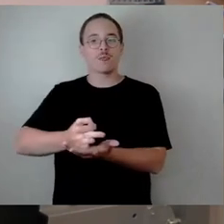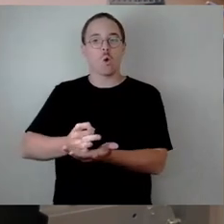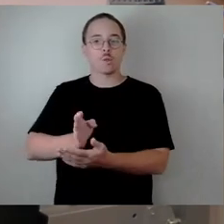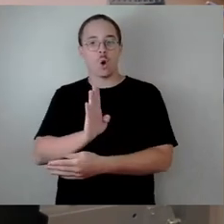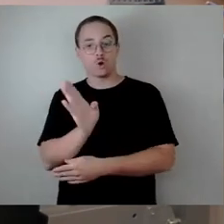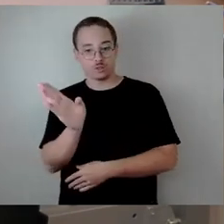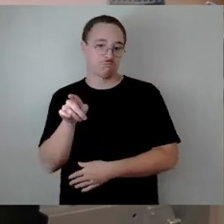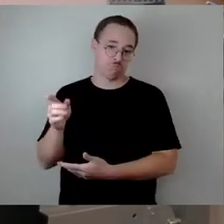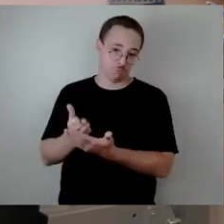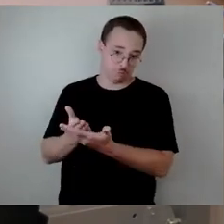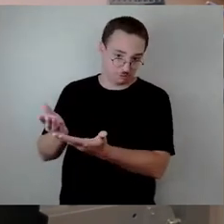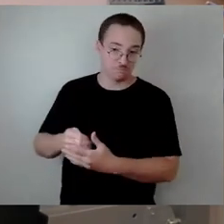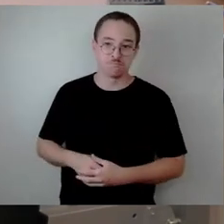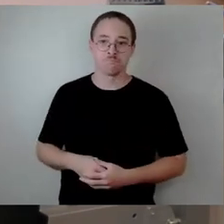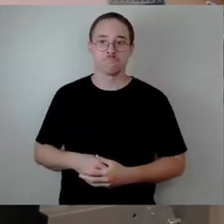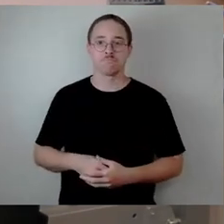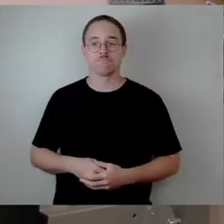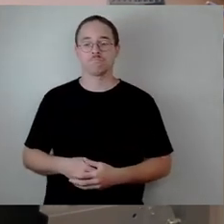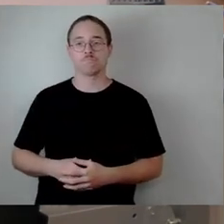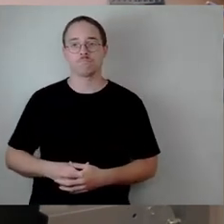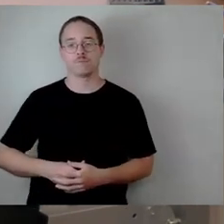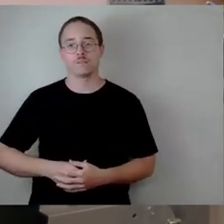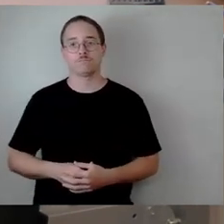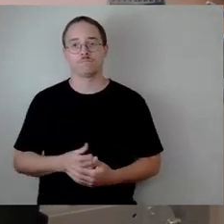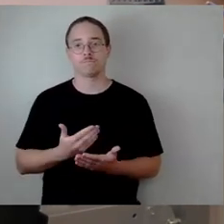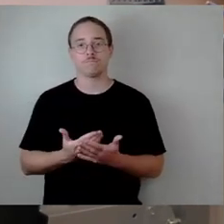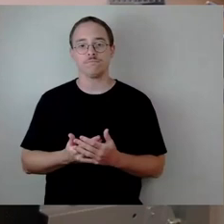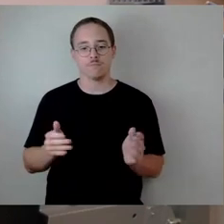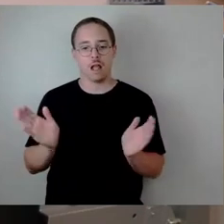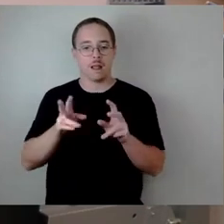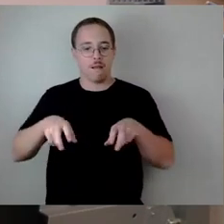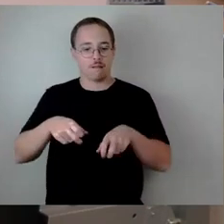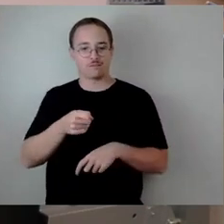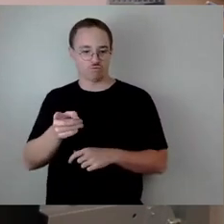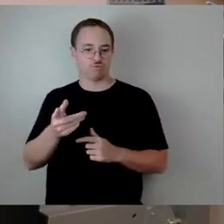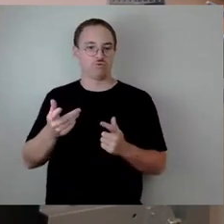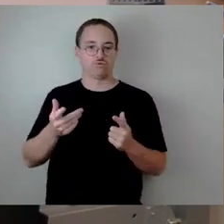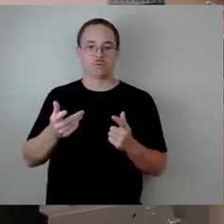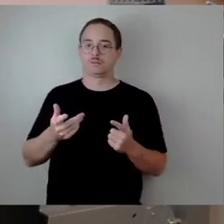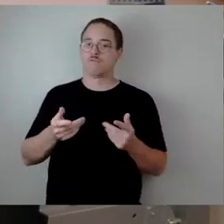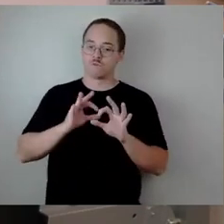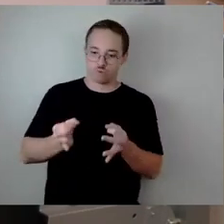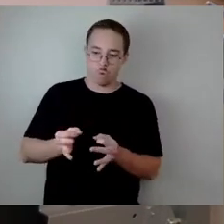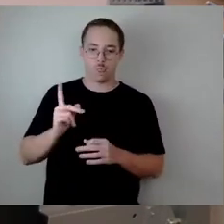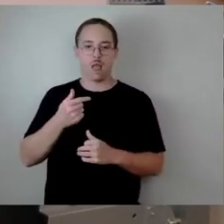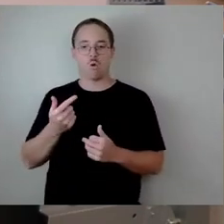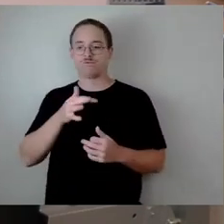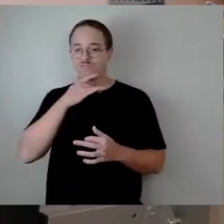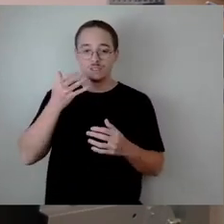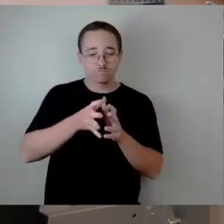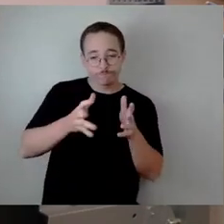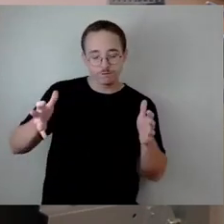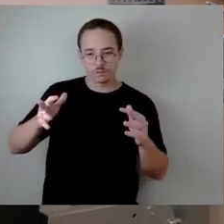Sodass also Kleingärten durchaus in ihrem Bestand und ihrer Funktion bedroht sind. Es war bisher immer irgendwie gelungen,